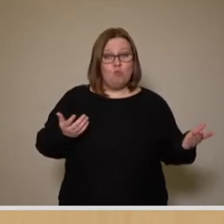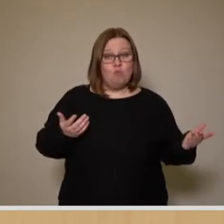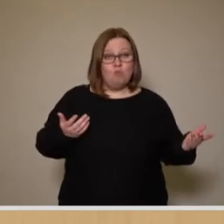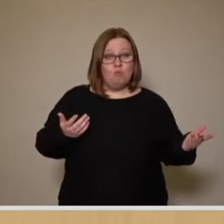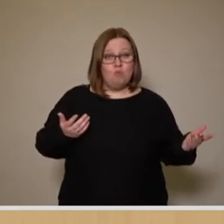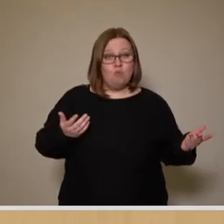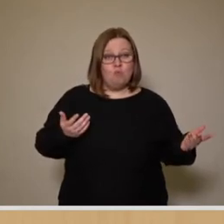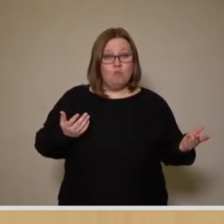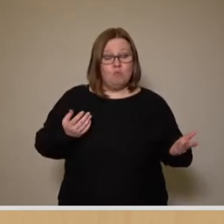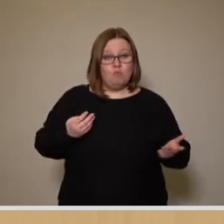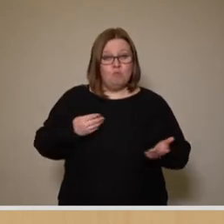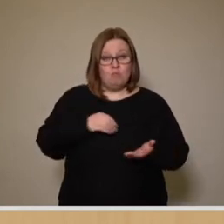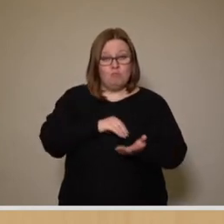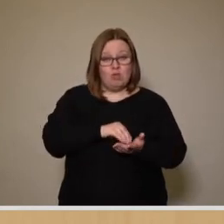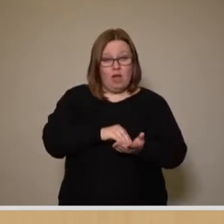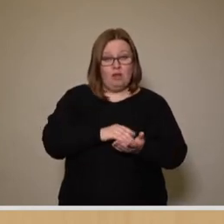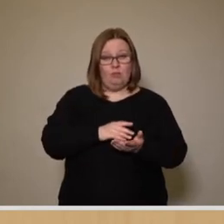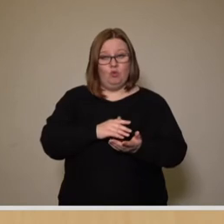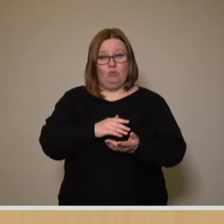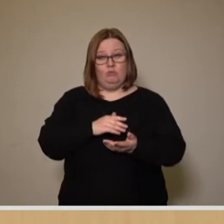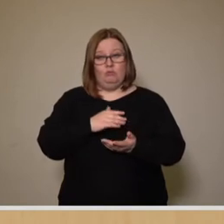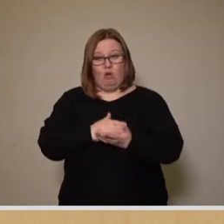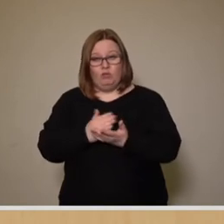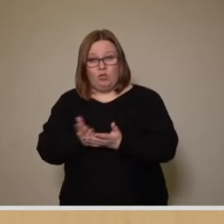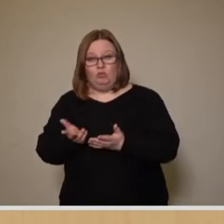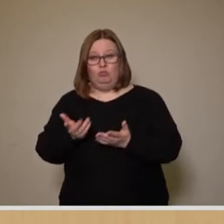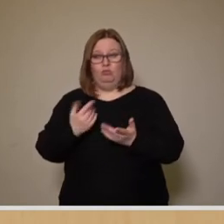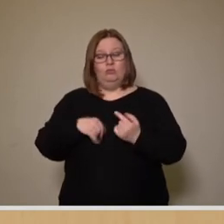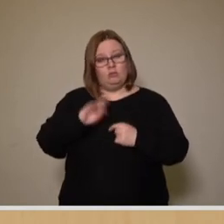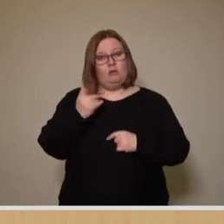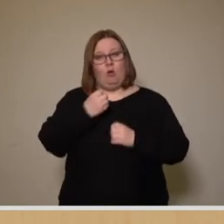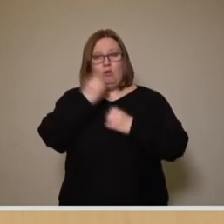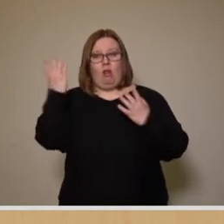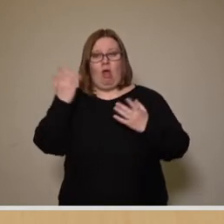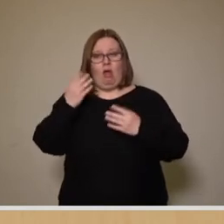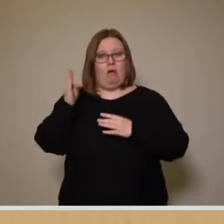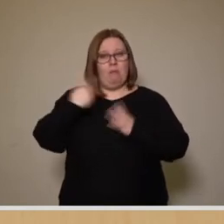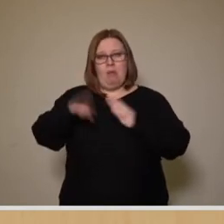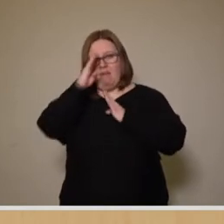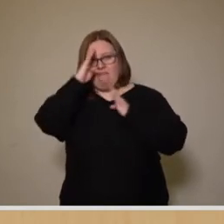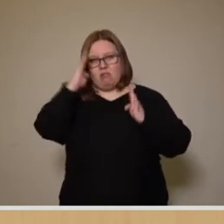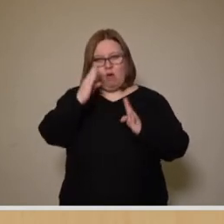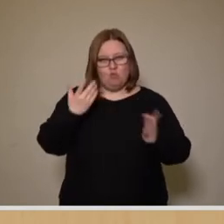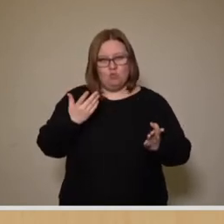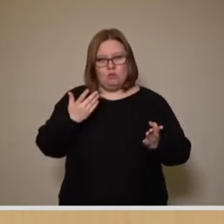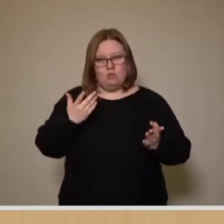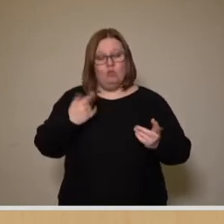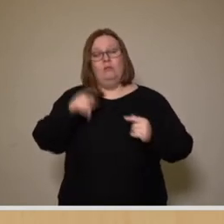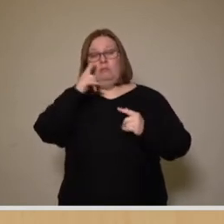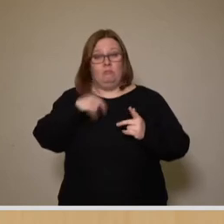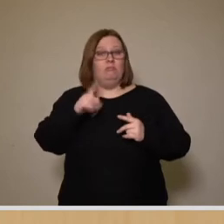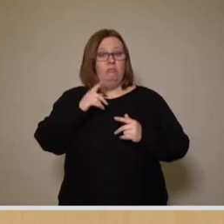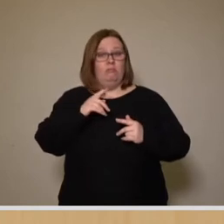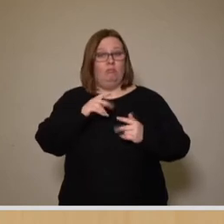Denn Beteiligung, Partizipation schafft Vertrauen. Und Vertrauen ist Kern von politischer Verantwortung.